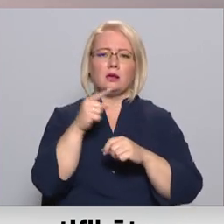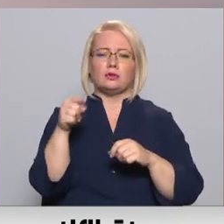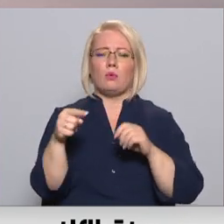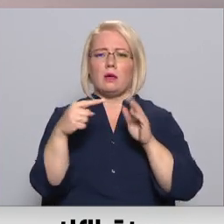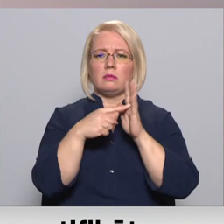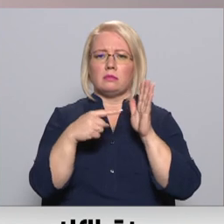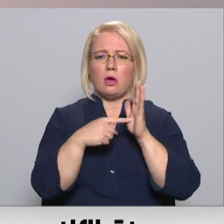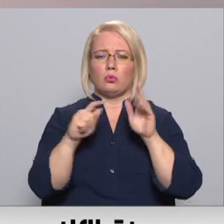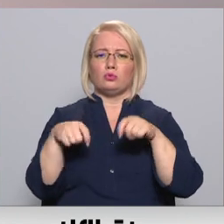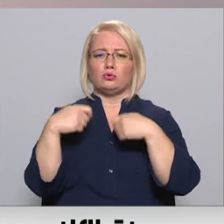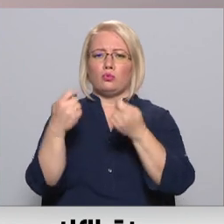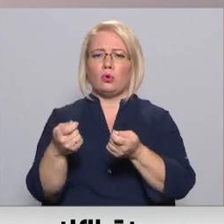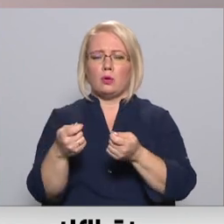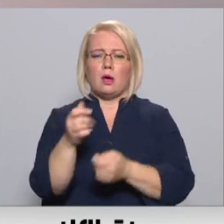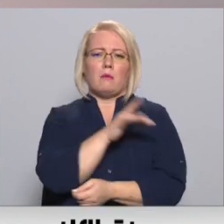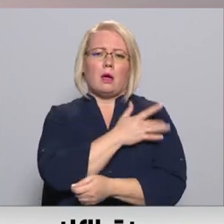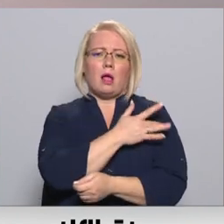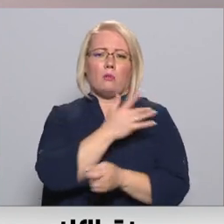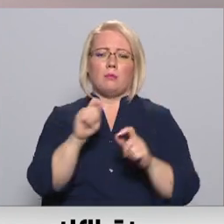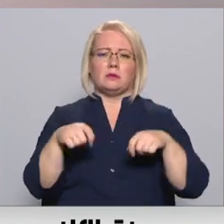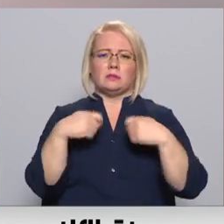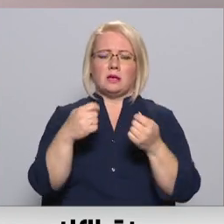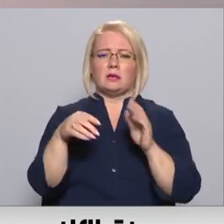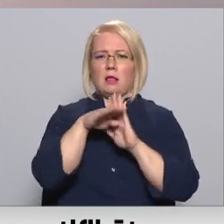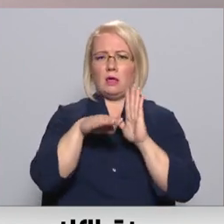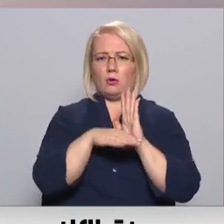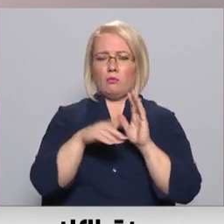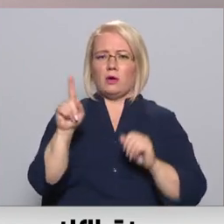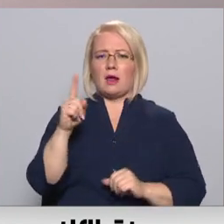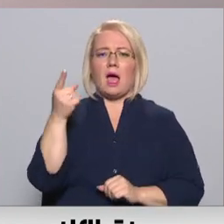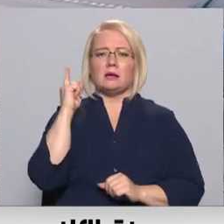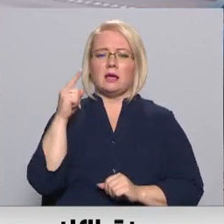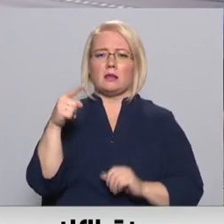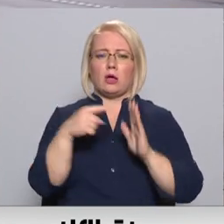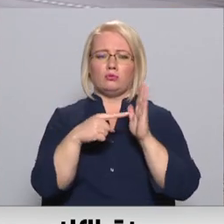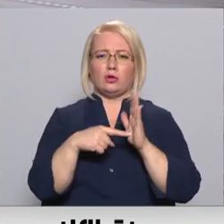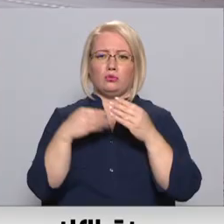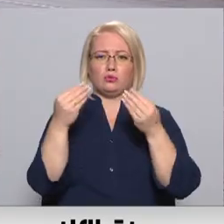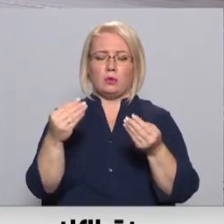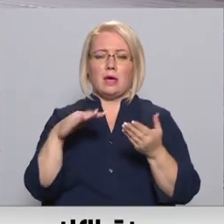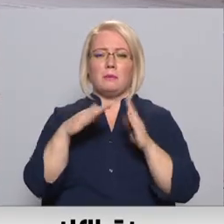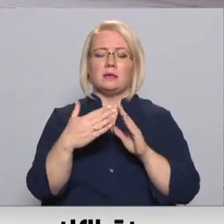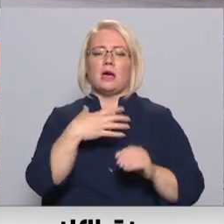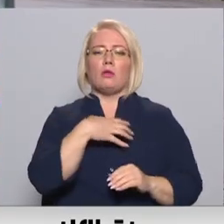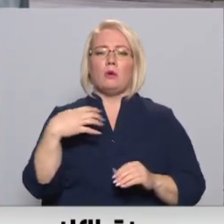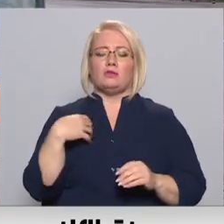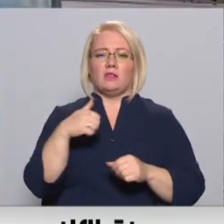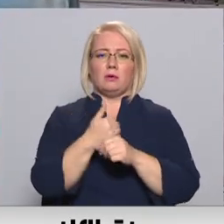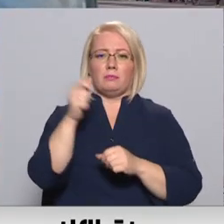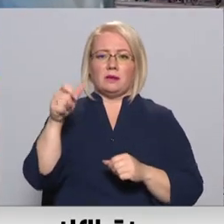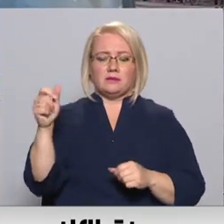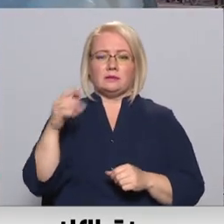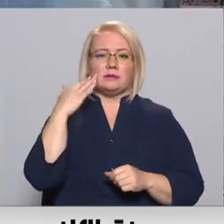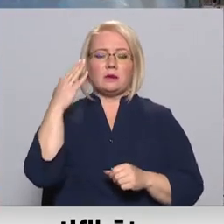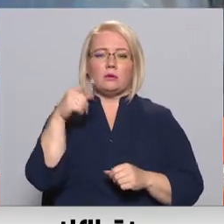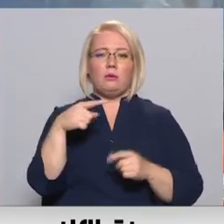nodot šim pakalpojumus niedzējiem ar likumu, ka tev ir aizvērt šādus datus nodot. Pilsētu pašvaldību pārstāvi trešdien iecerējuši